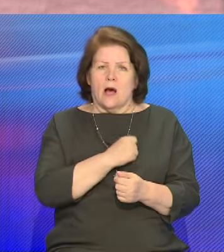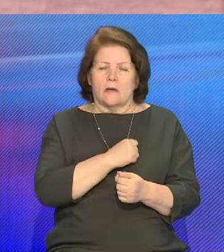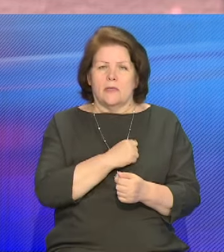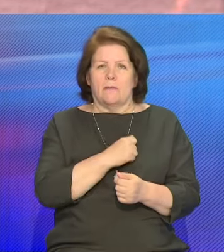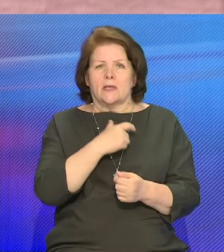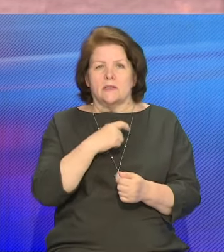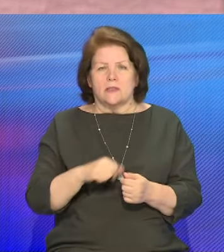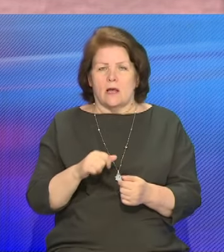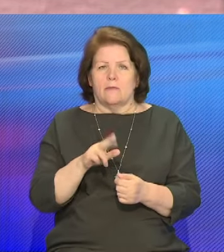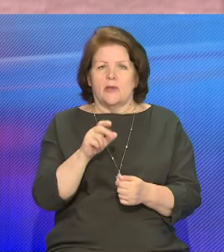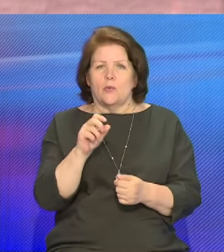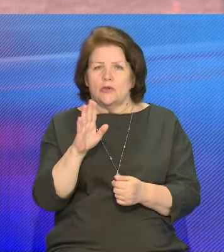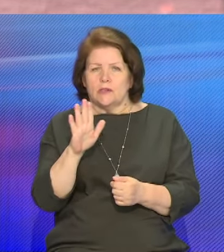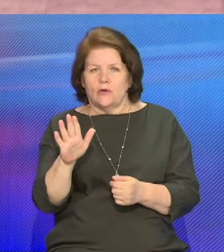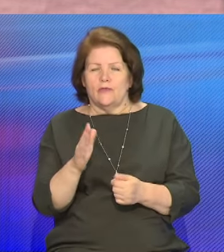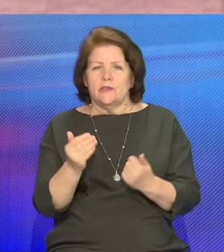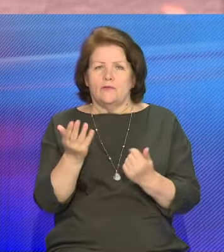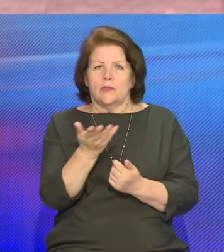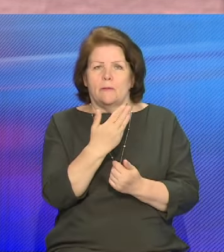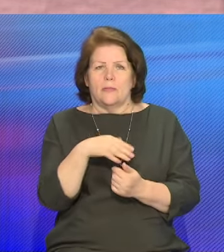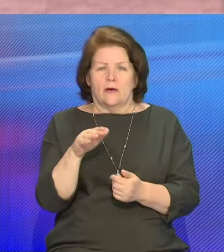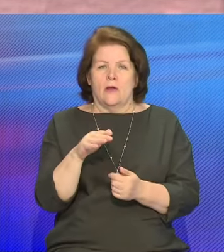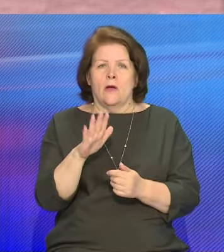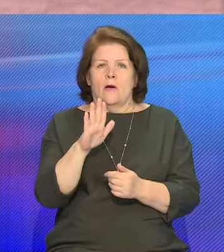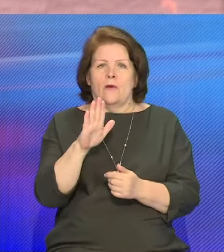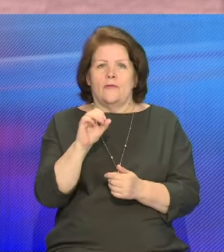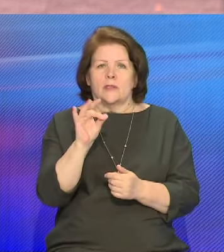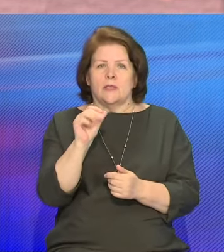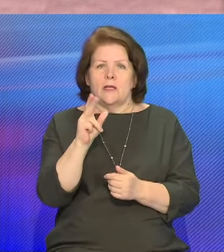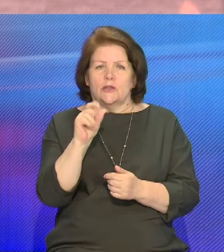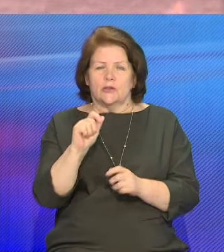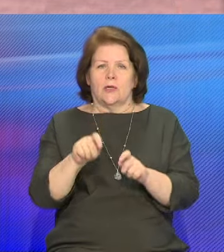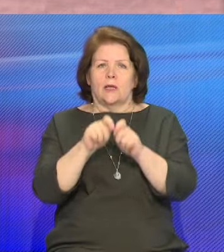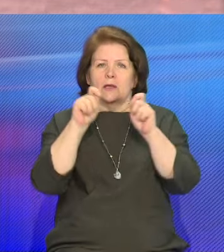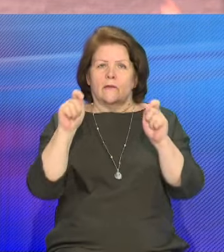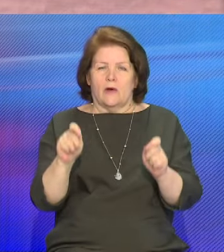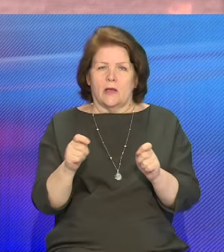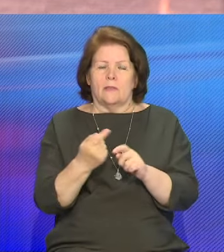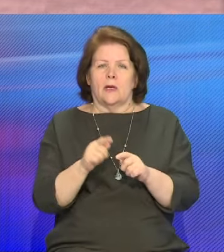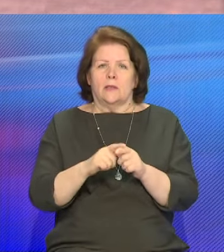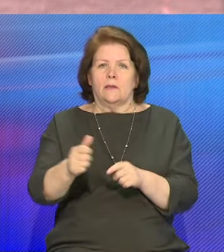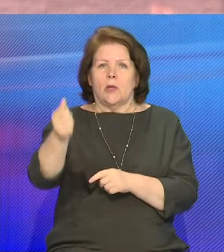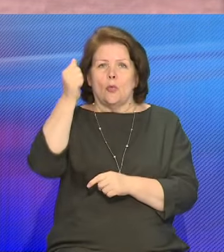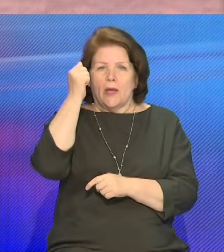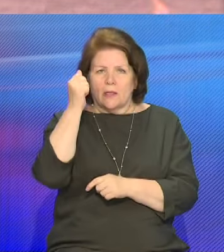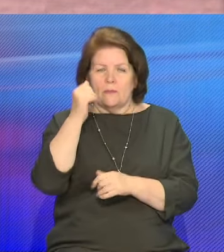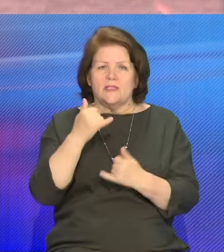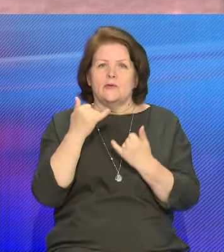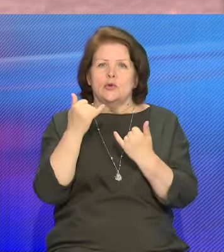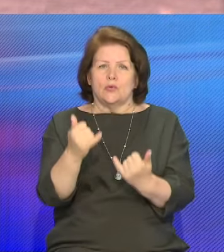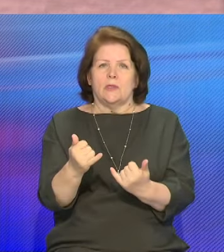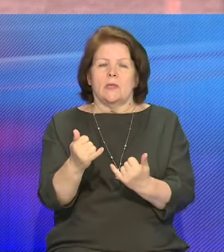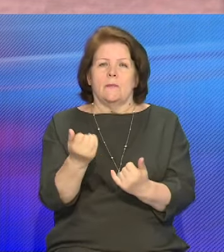подпольщиков. Сегодня мы в Вертелишках открываем после реконструкции этот монумент, посвященный